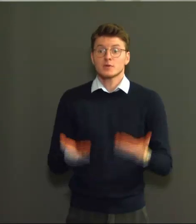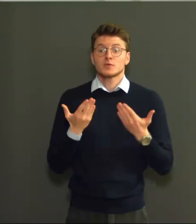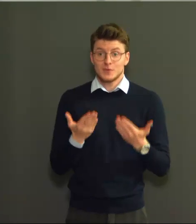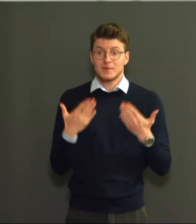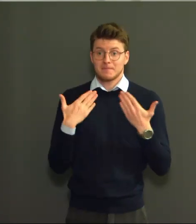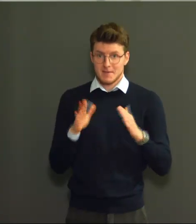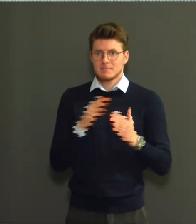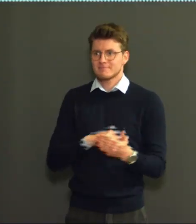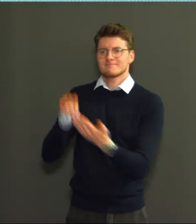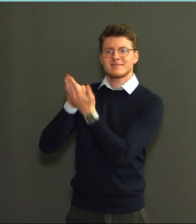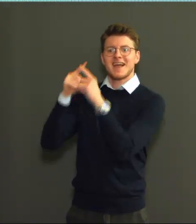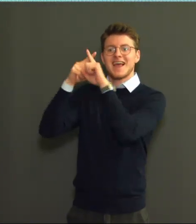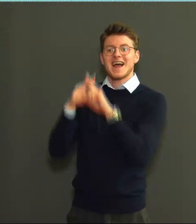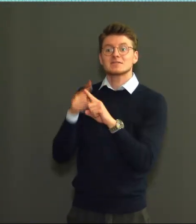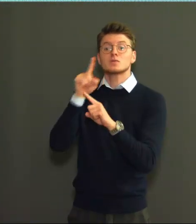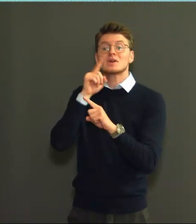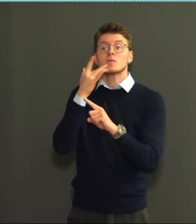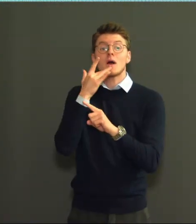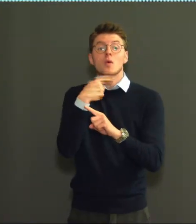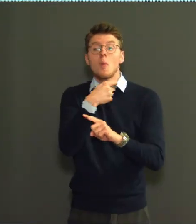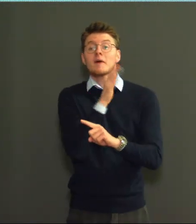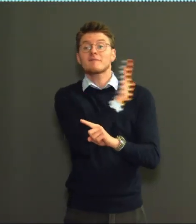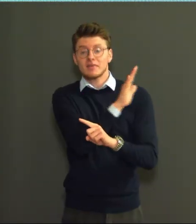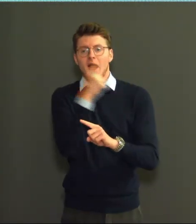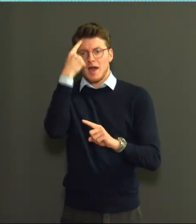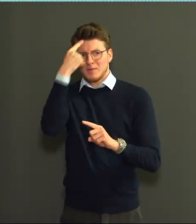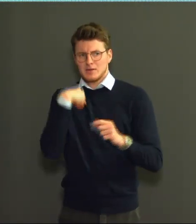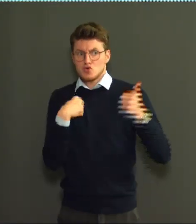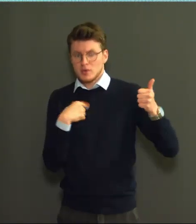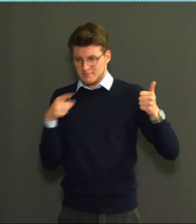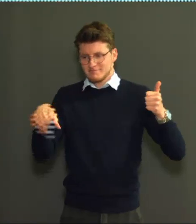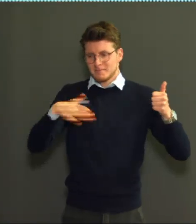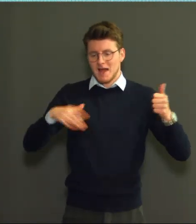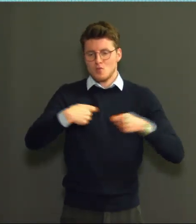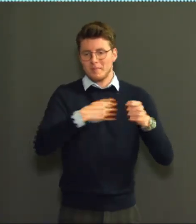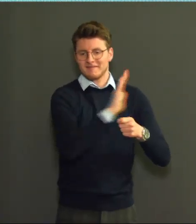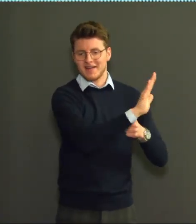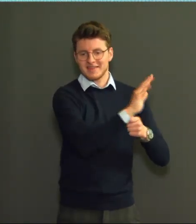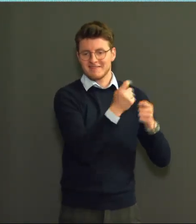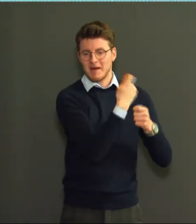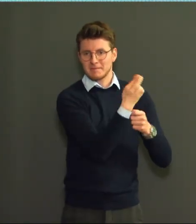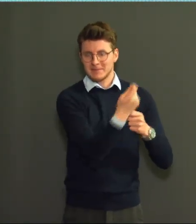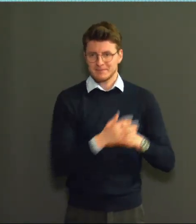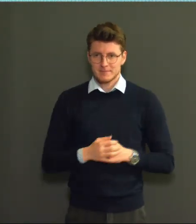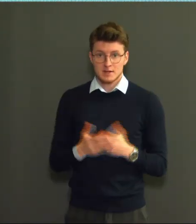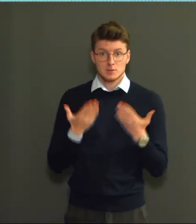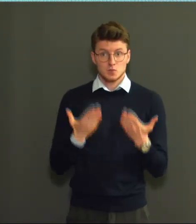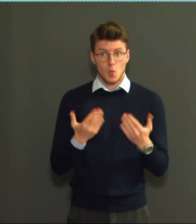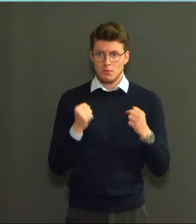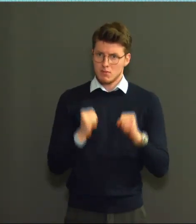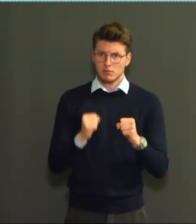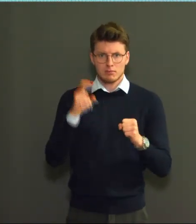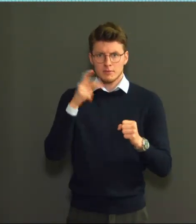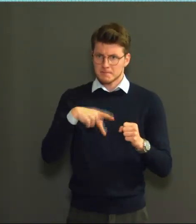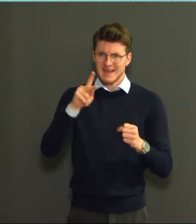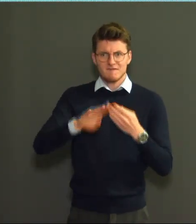De nieuwe regels zorgen dus voor een betere marktoverzicht en moeten er ook voor zorgen dat er geen onveilige